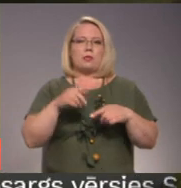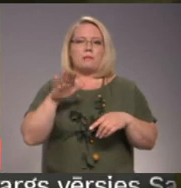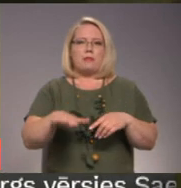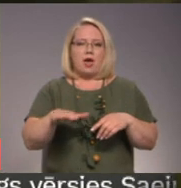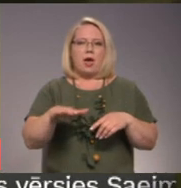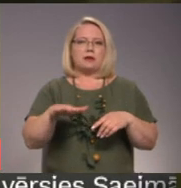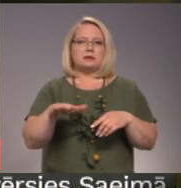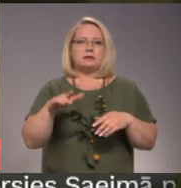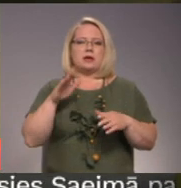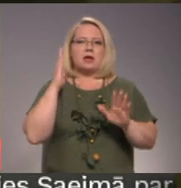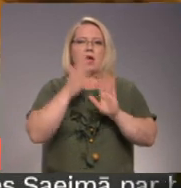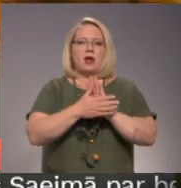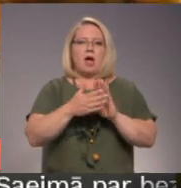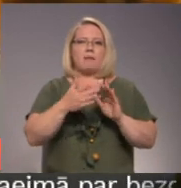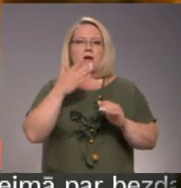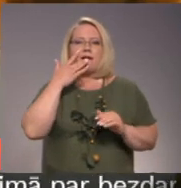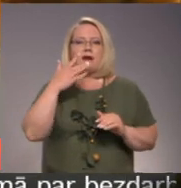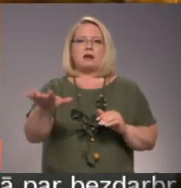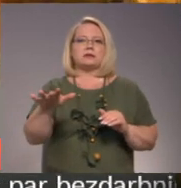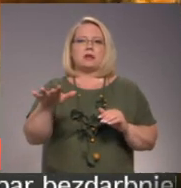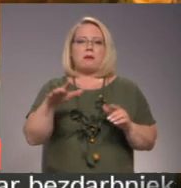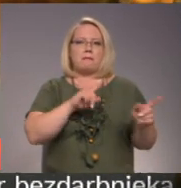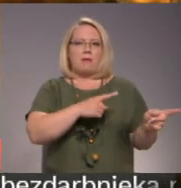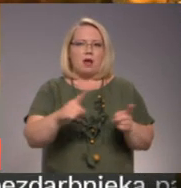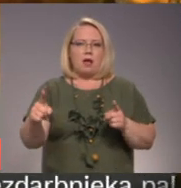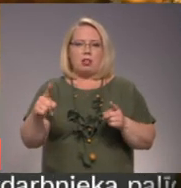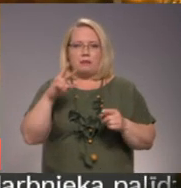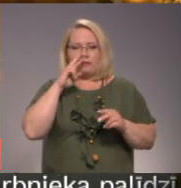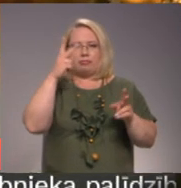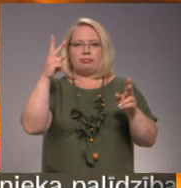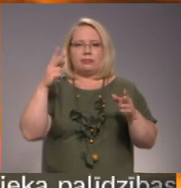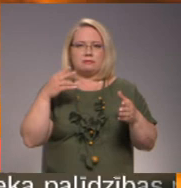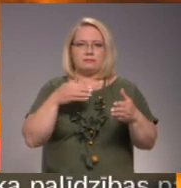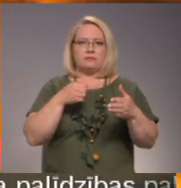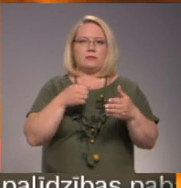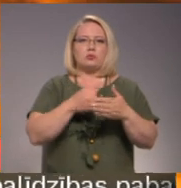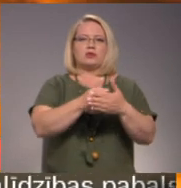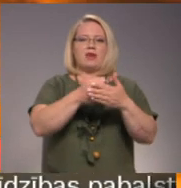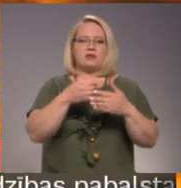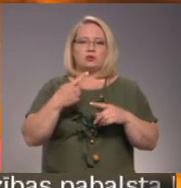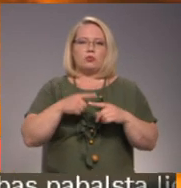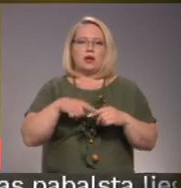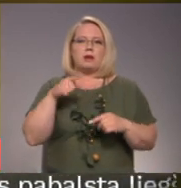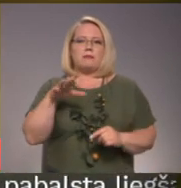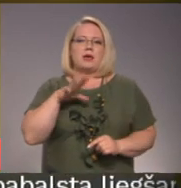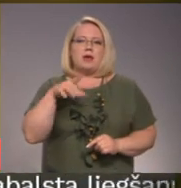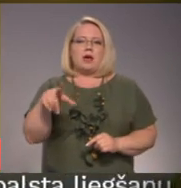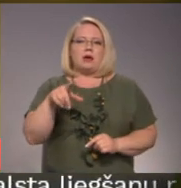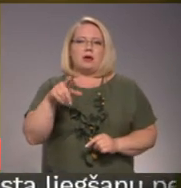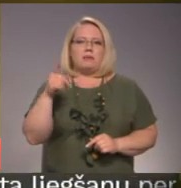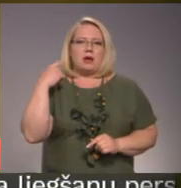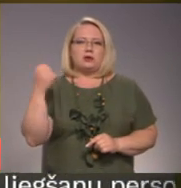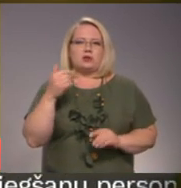spienot garām ir uzskrējis karstajam mangalam virsū. Pagājušajā gadā bija viens gadījums, kur cilvēks gaiboja